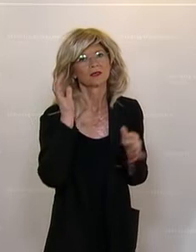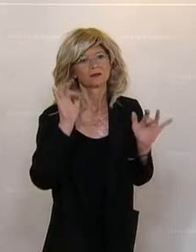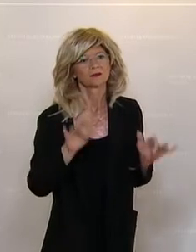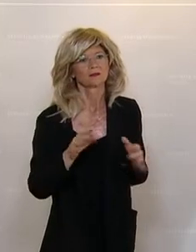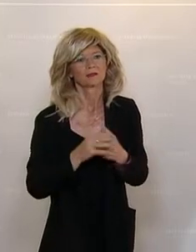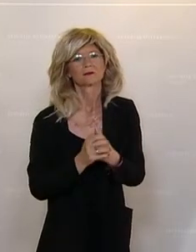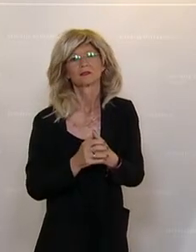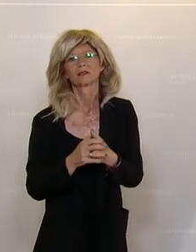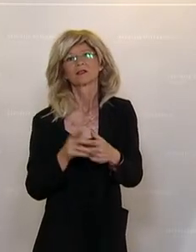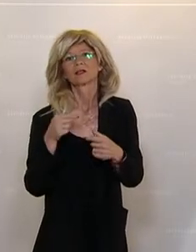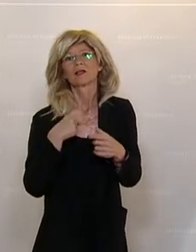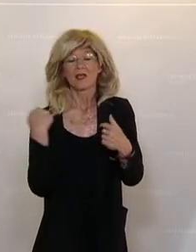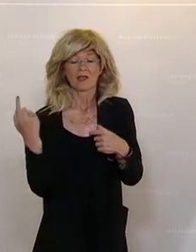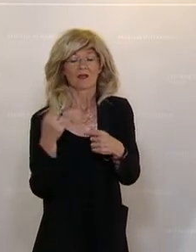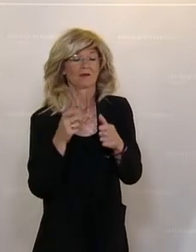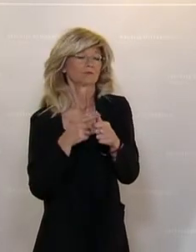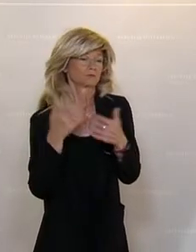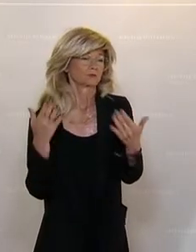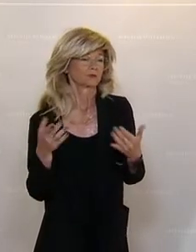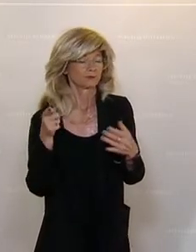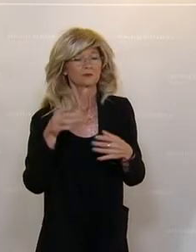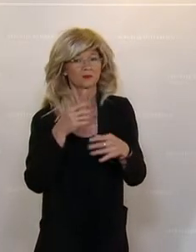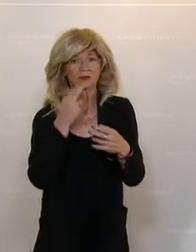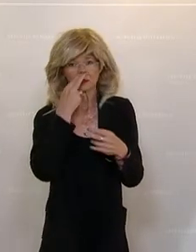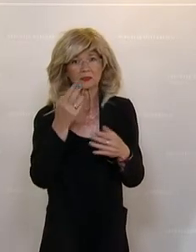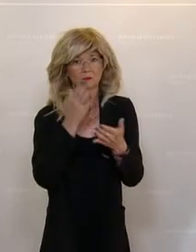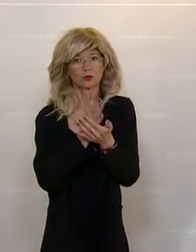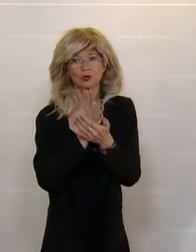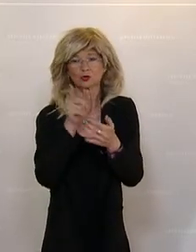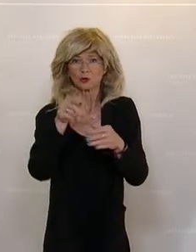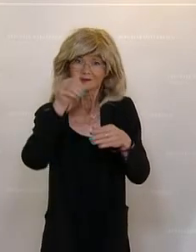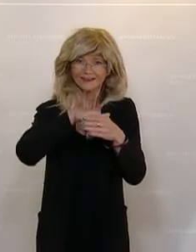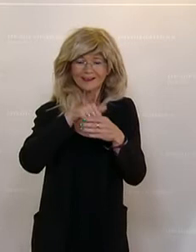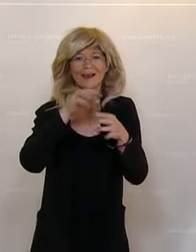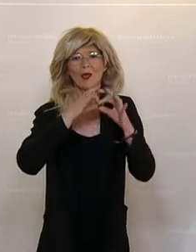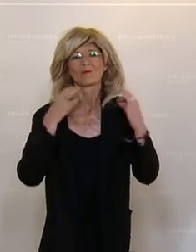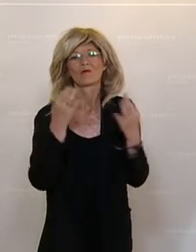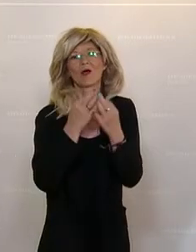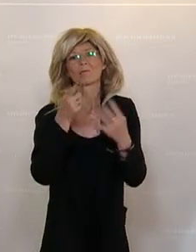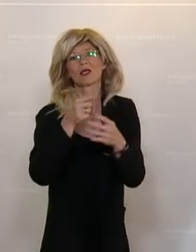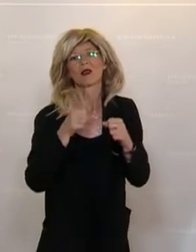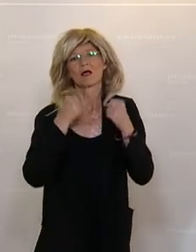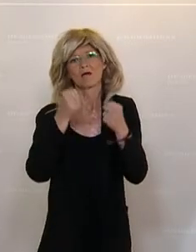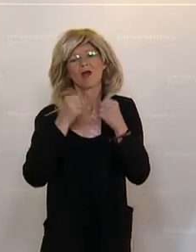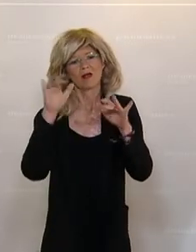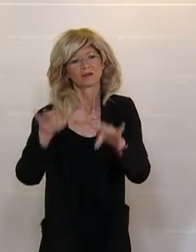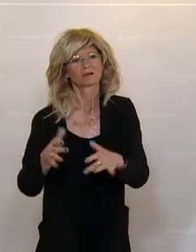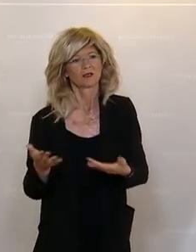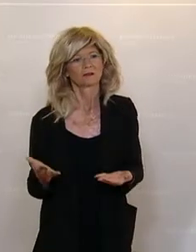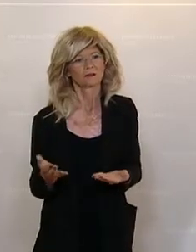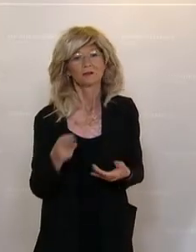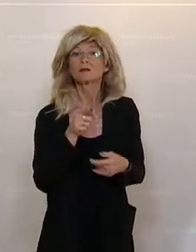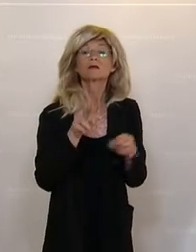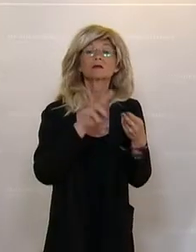wir über Gewalt in der Familie sprechen. Aber was mich auch zum Nachdenken bringt, und mit dem möchte ich abschließen, ist die